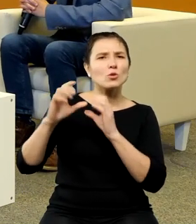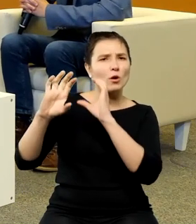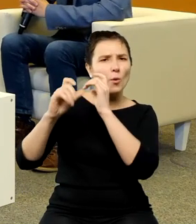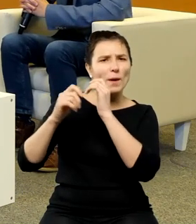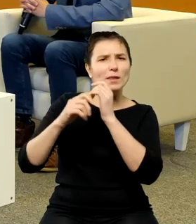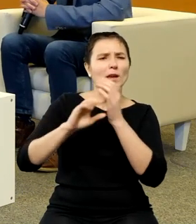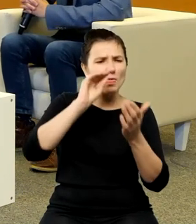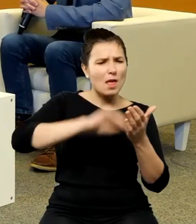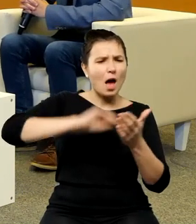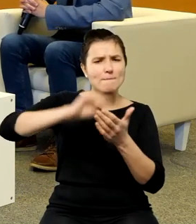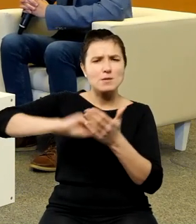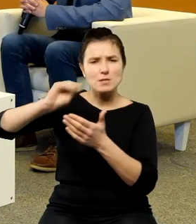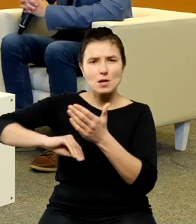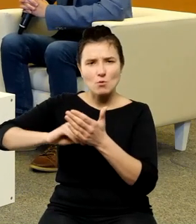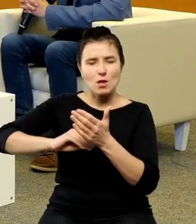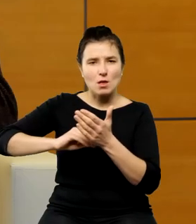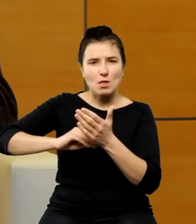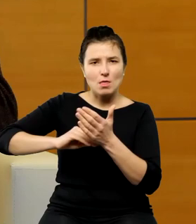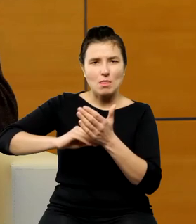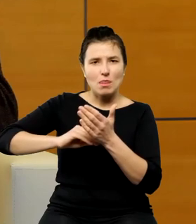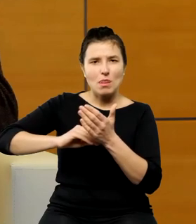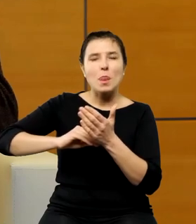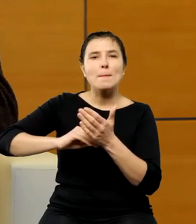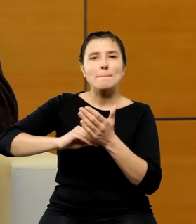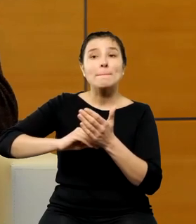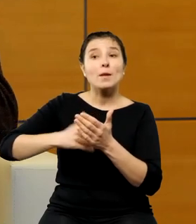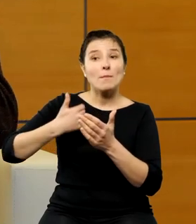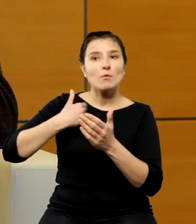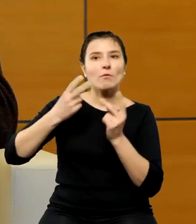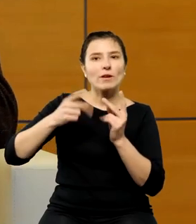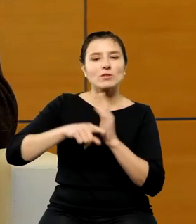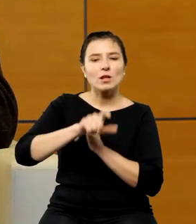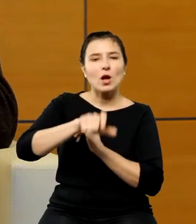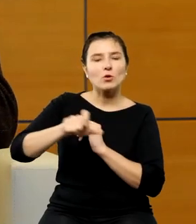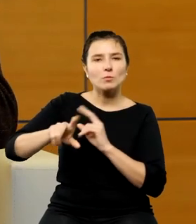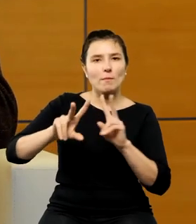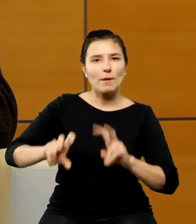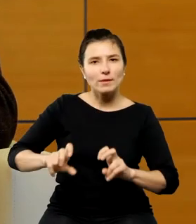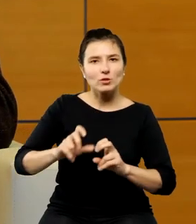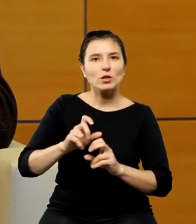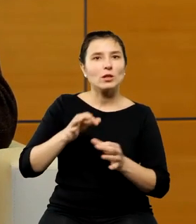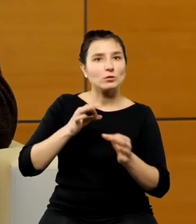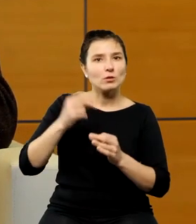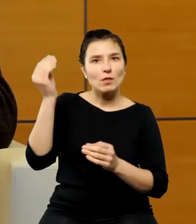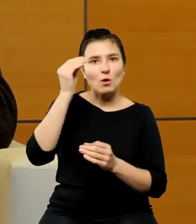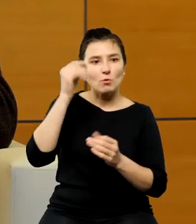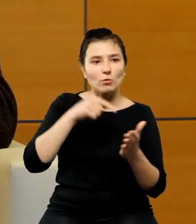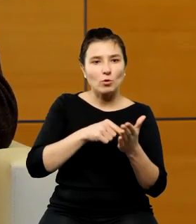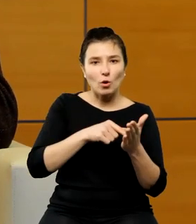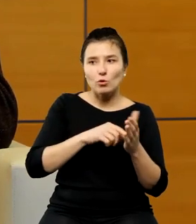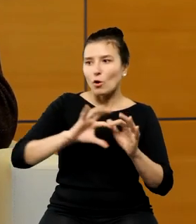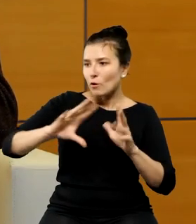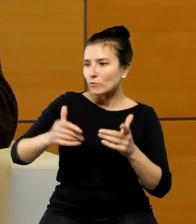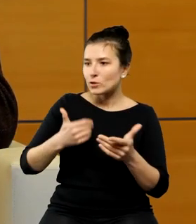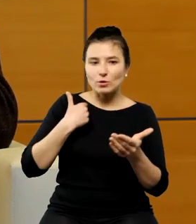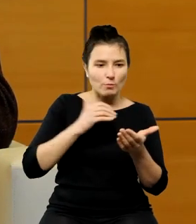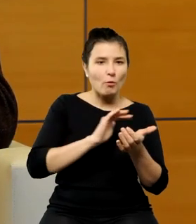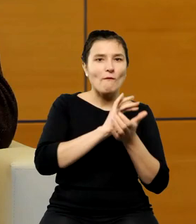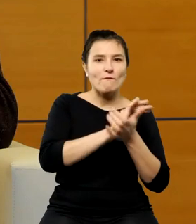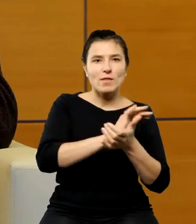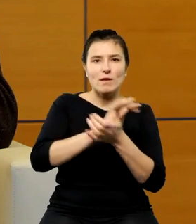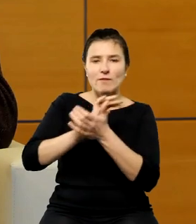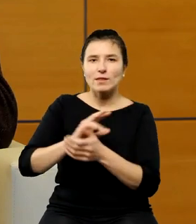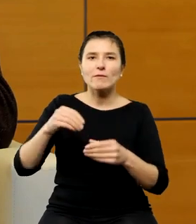napisał co miało znaczenie dla badaczy dla historyków nauki sukcesywnie było wydawane w przekładach na różne